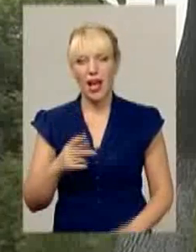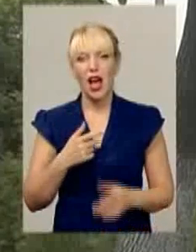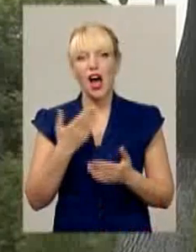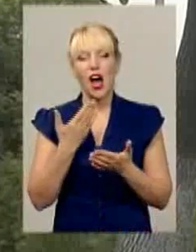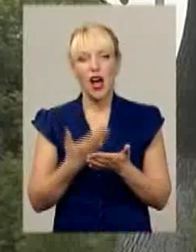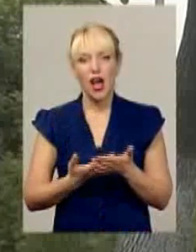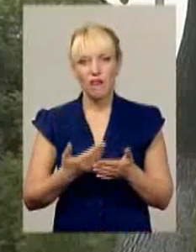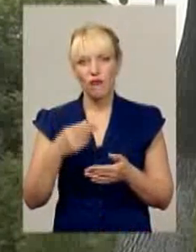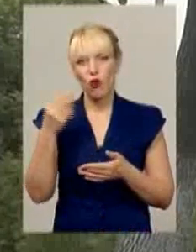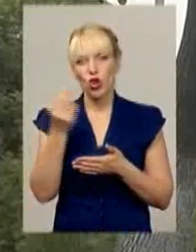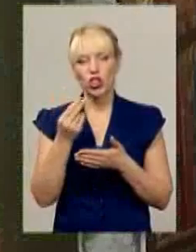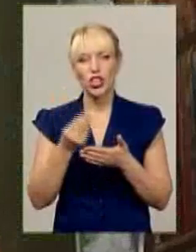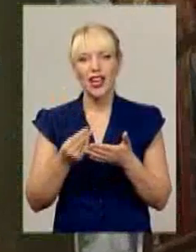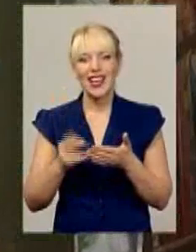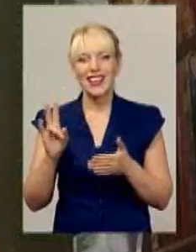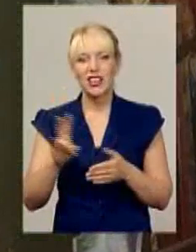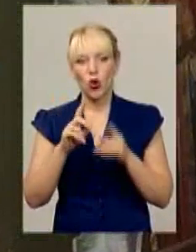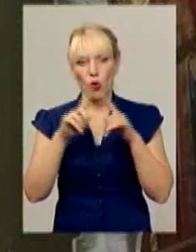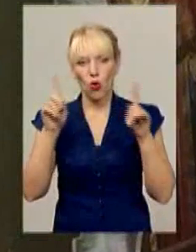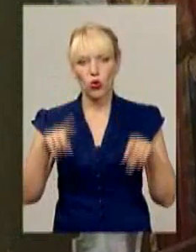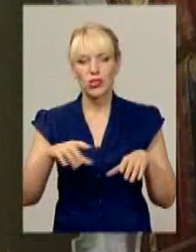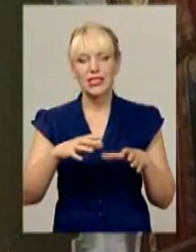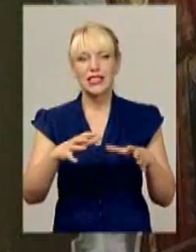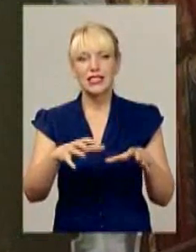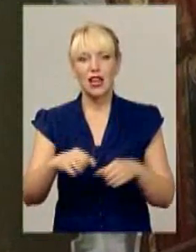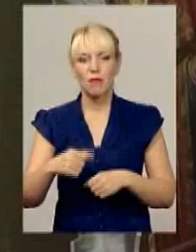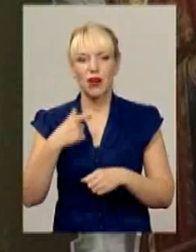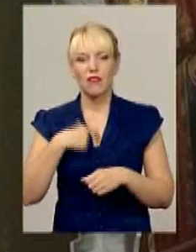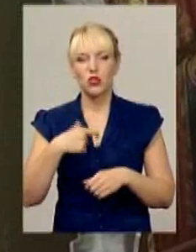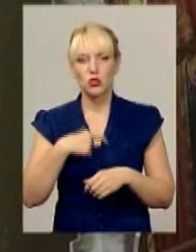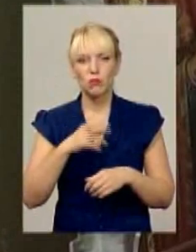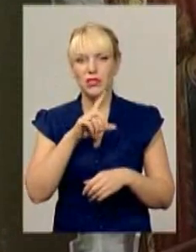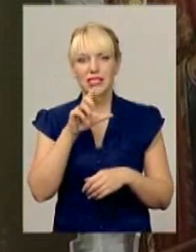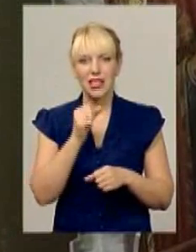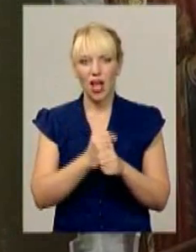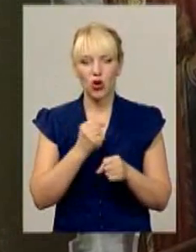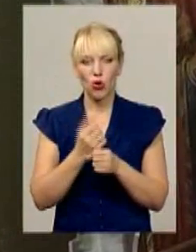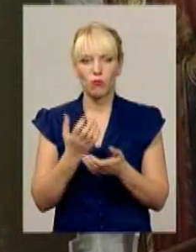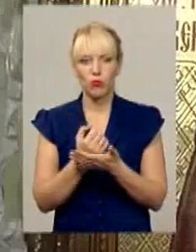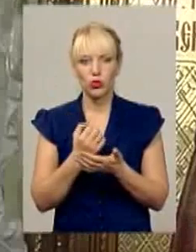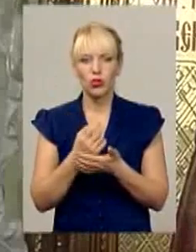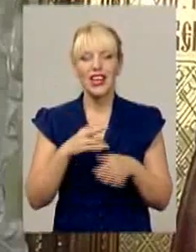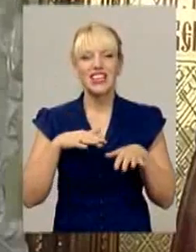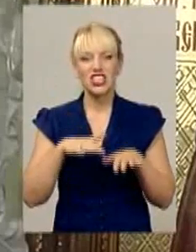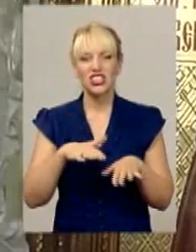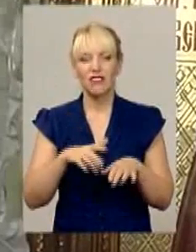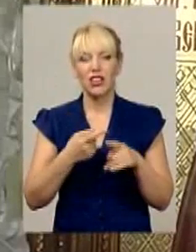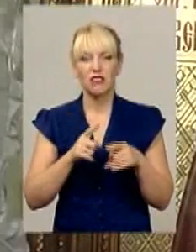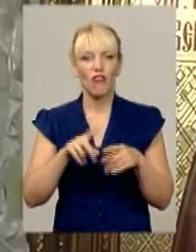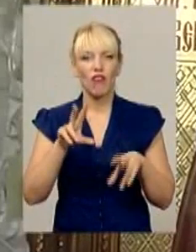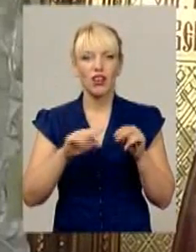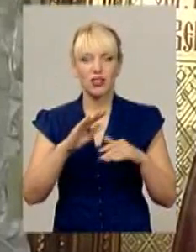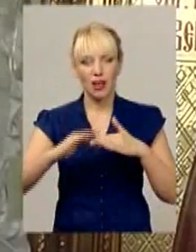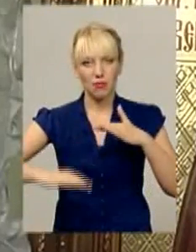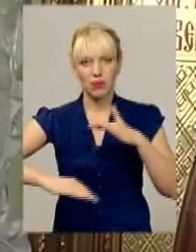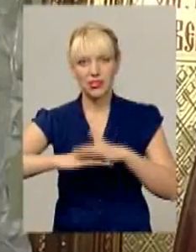забрав собі як бонус за бездоганно виконану роботу швець. Не як святий образ, а як підставку для швейної машини, чим і слугувала святиня